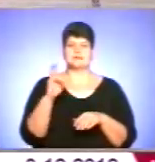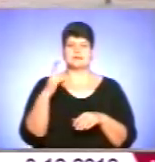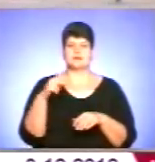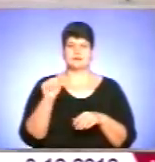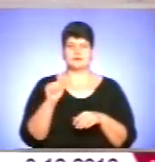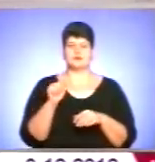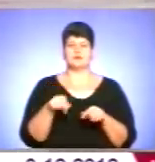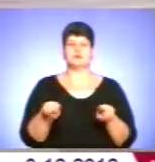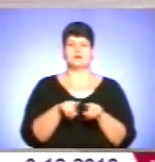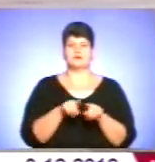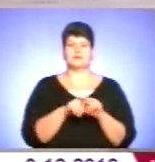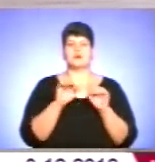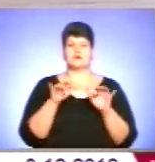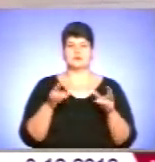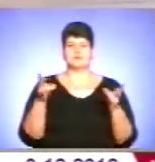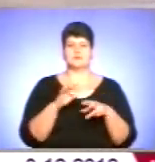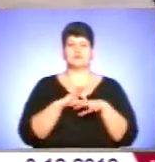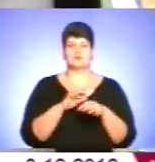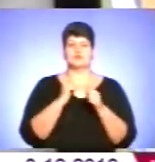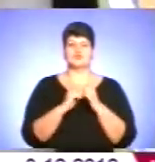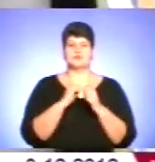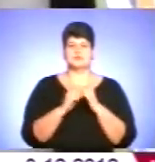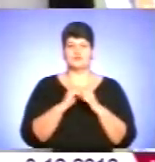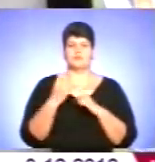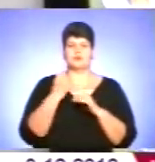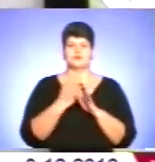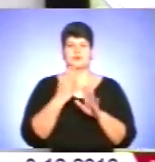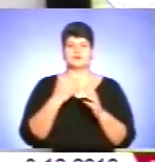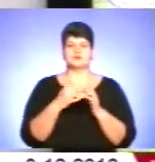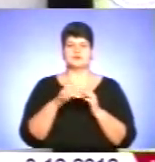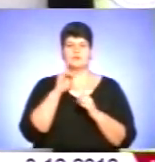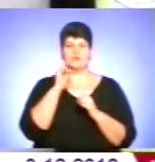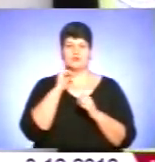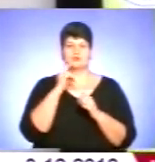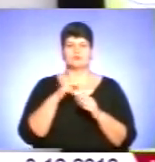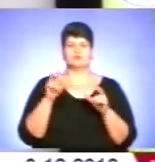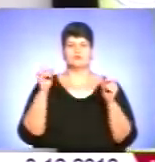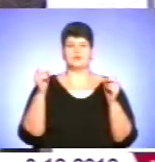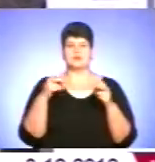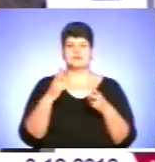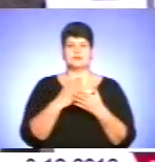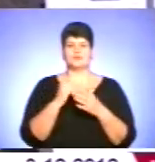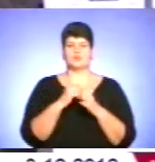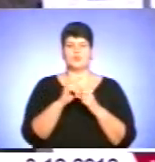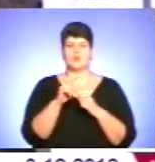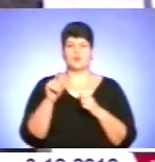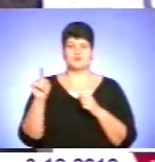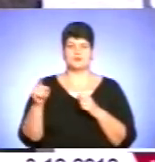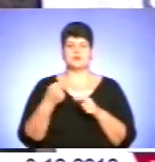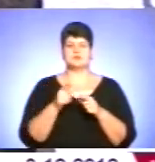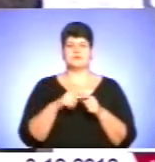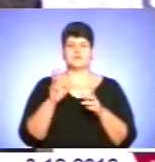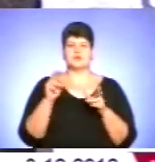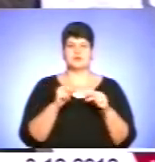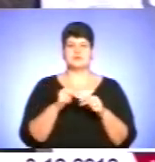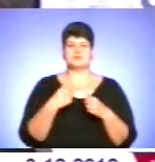Аналогічні акції потрібно проводити частіше, в першу чергу серед молоді, адже ризик є у кожного. Оскільки завжди здається, зі мною